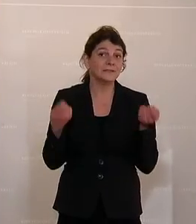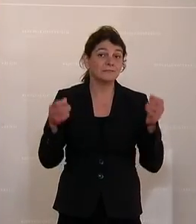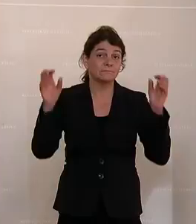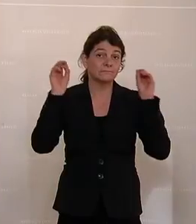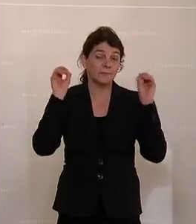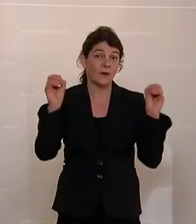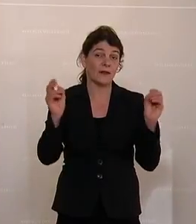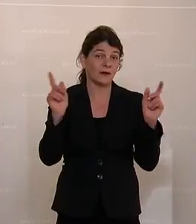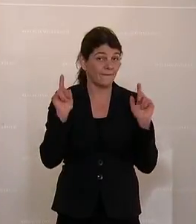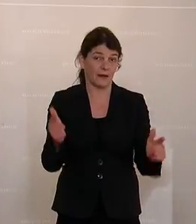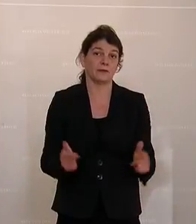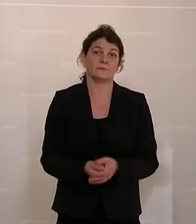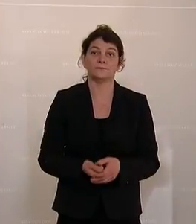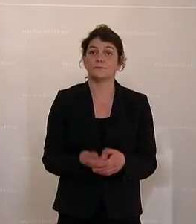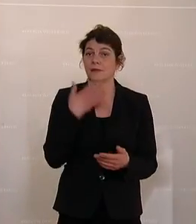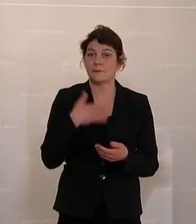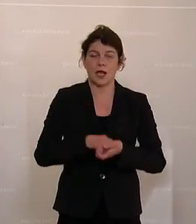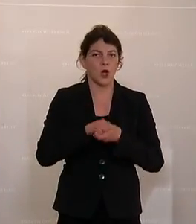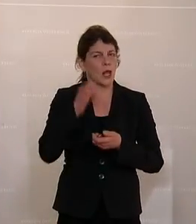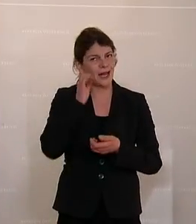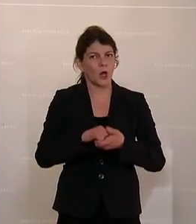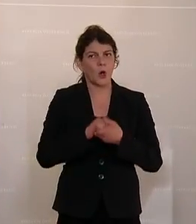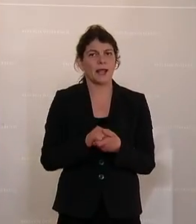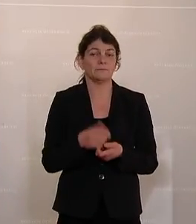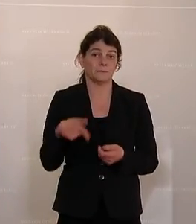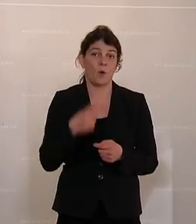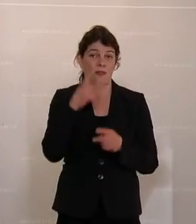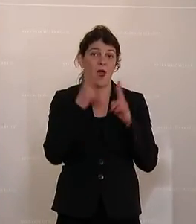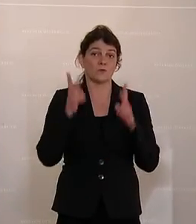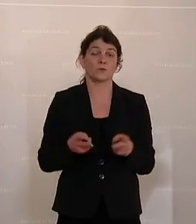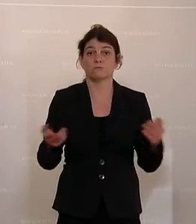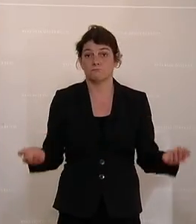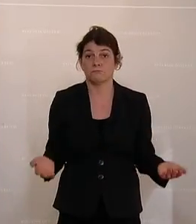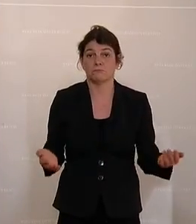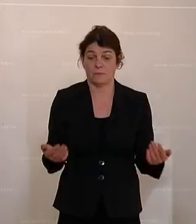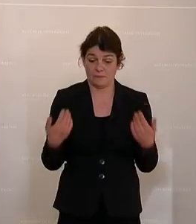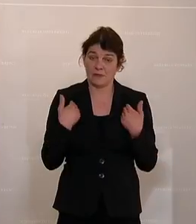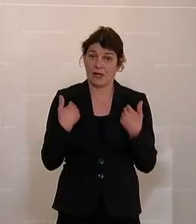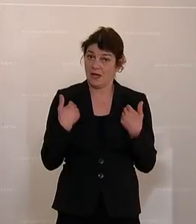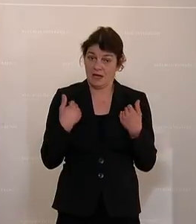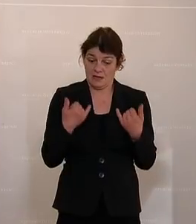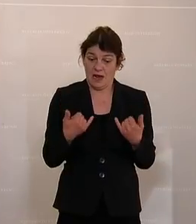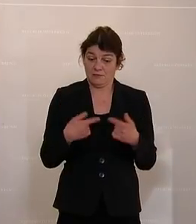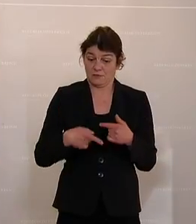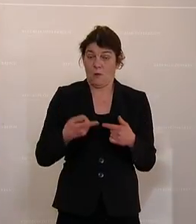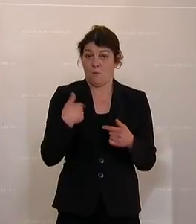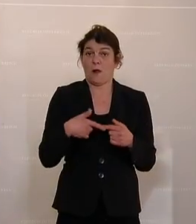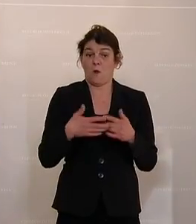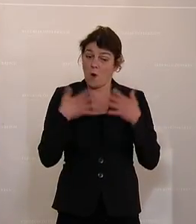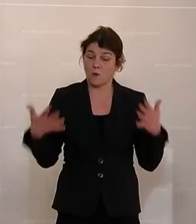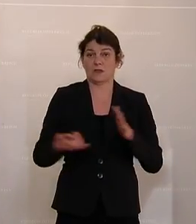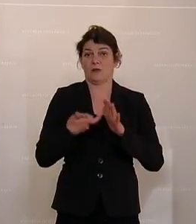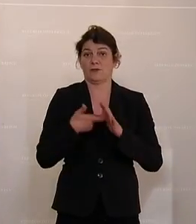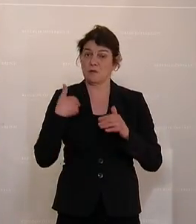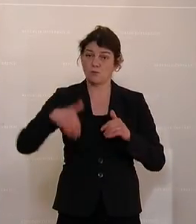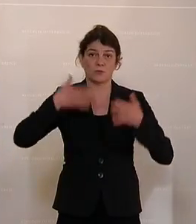Liebe Kolleginnen und Kollegen im Hohen Haus, Wir stehen wirklich vor der großen Herausforderung, die Klimakrise zu